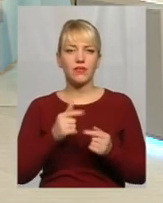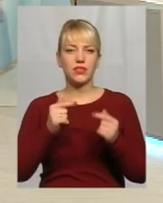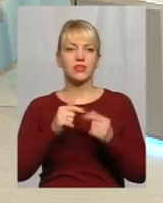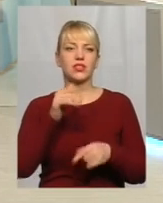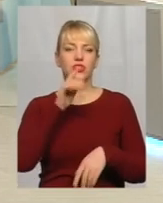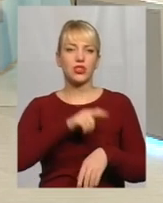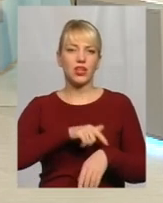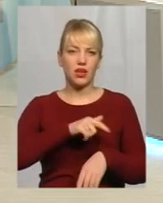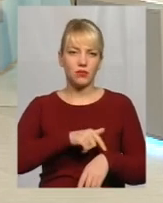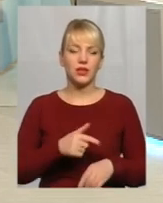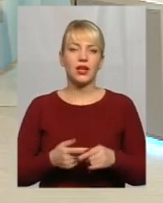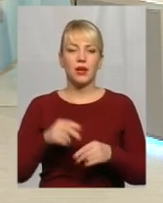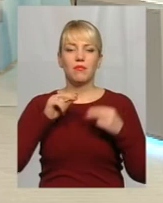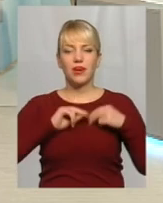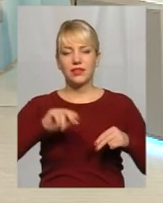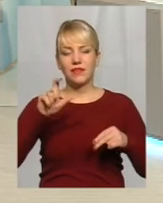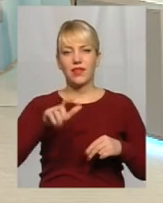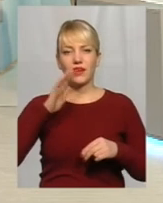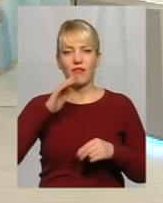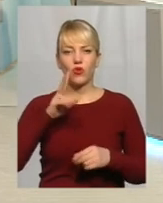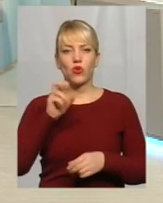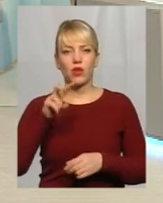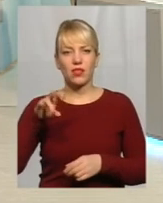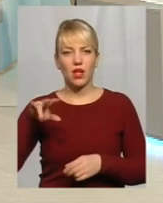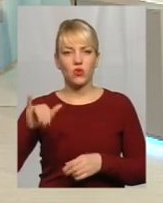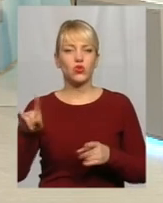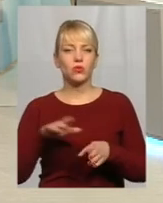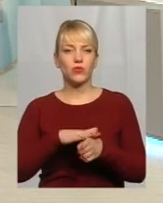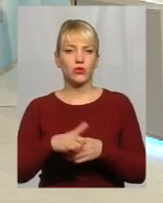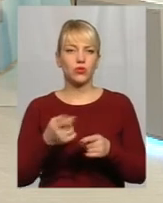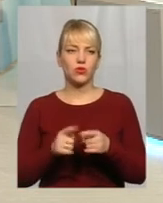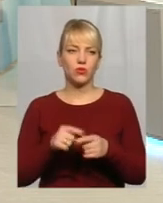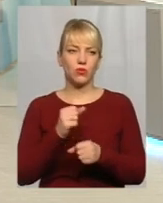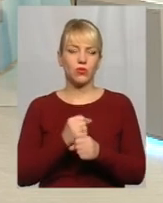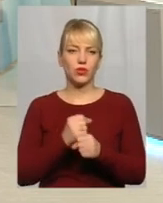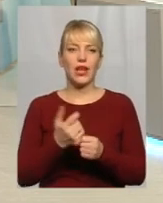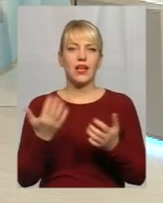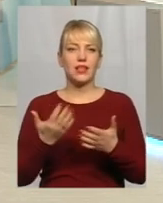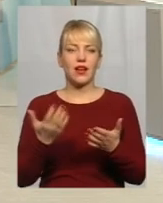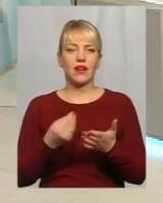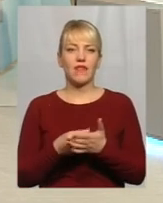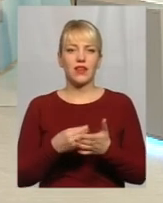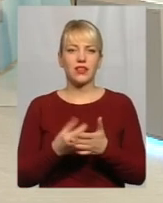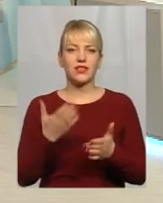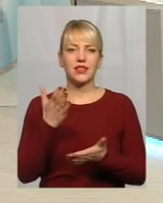працівника водоканала, щоб виконали цю роботу А яка вартість є